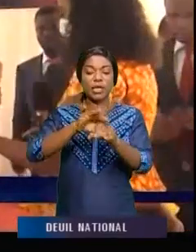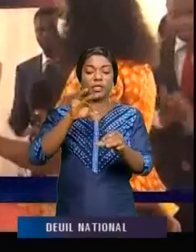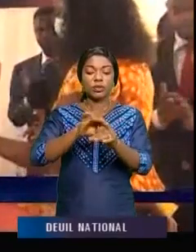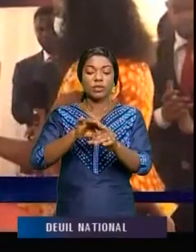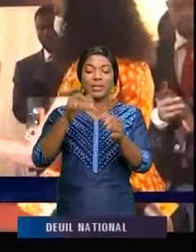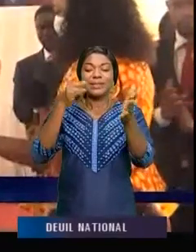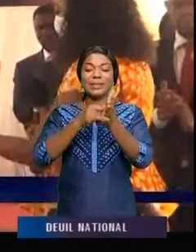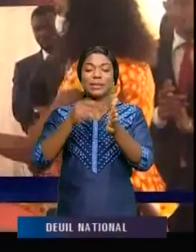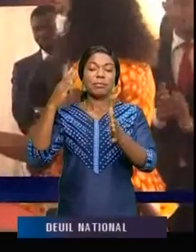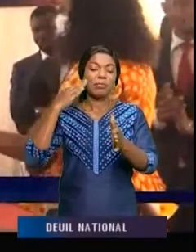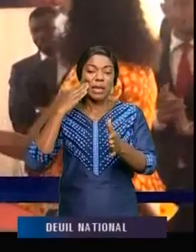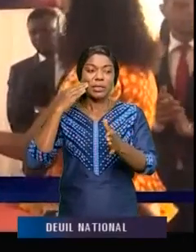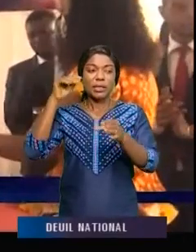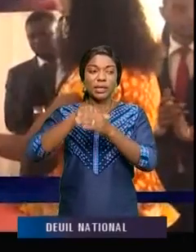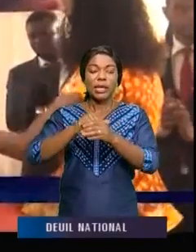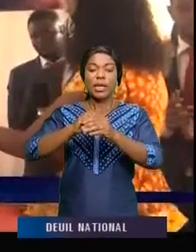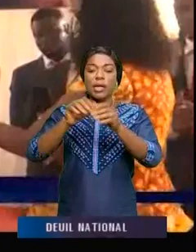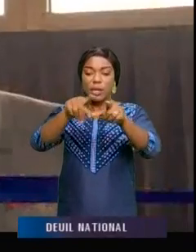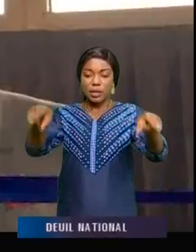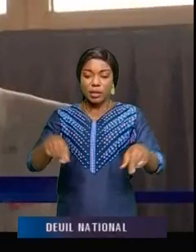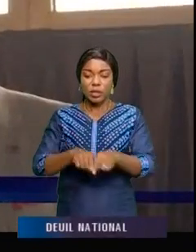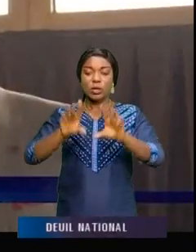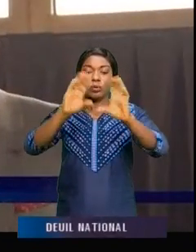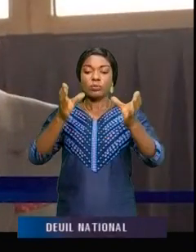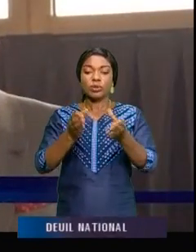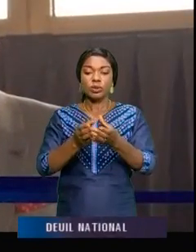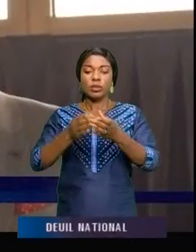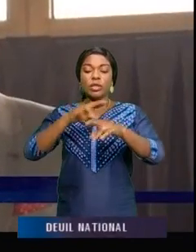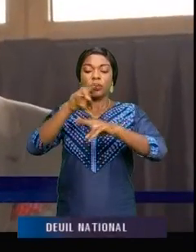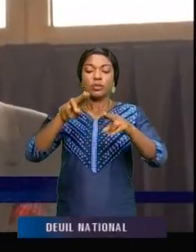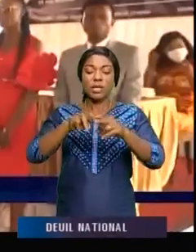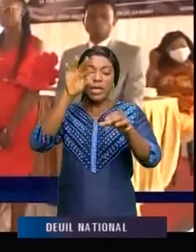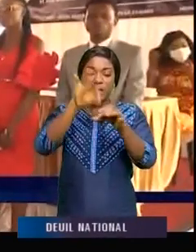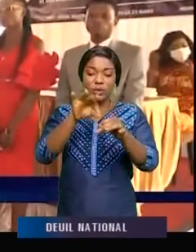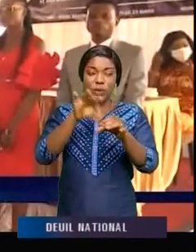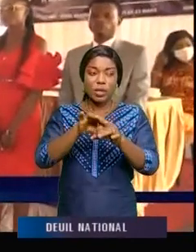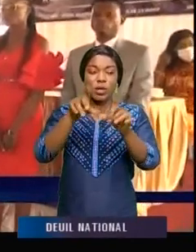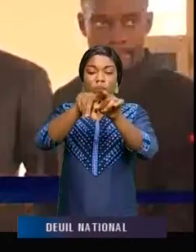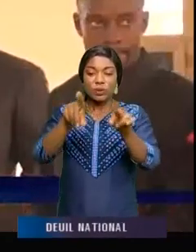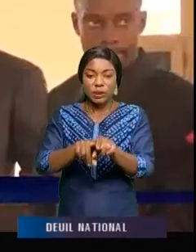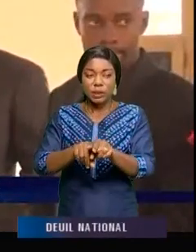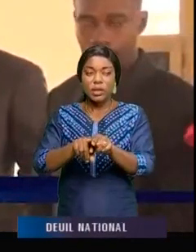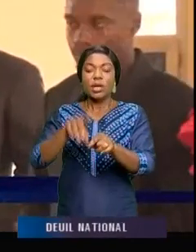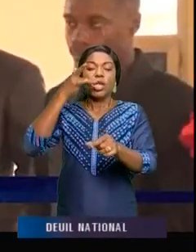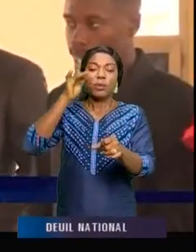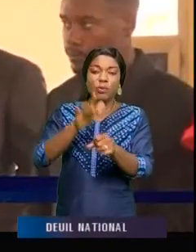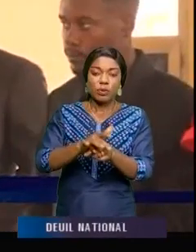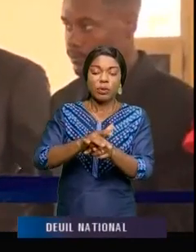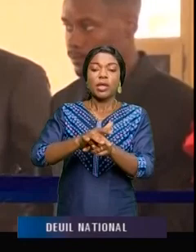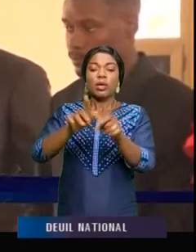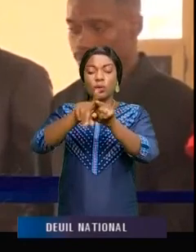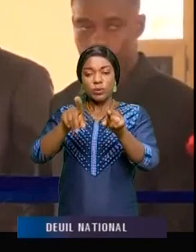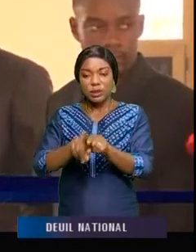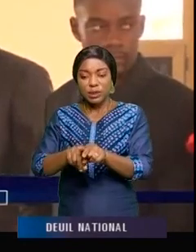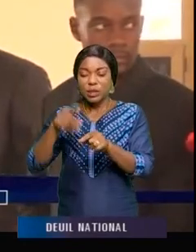mars organisée dans les installations de la Commission électorale nationale indépendante. La nouvelle équipe promet donc de ne pas